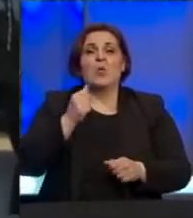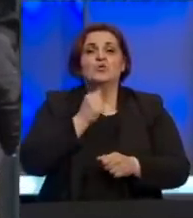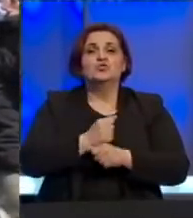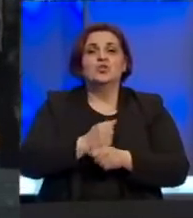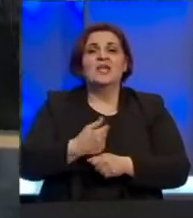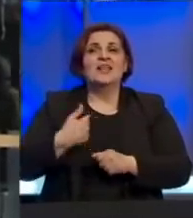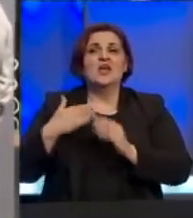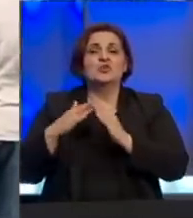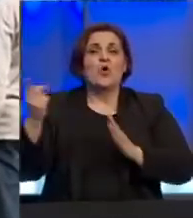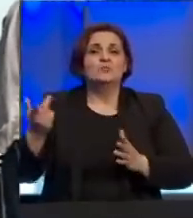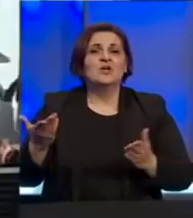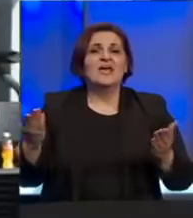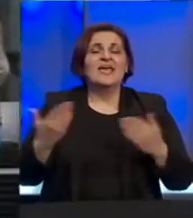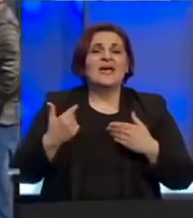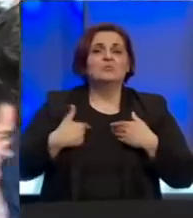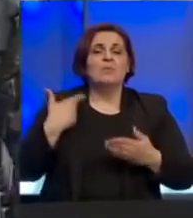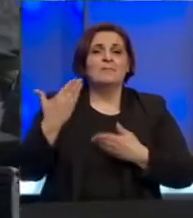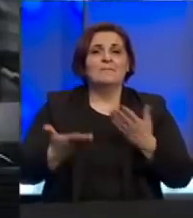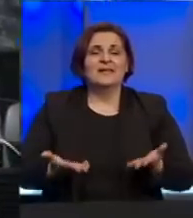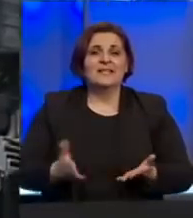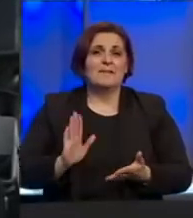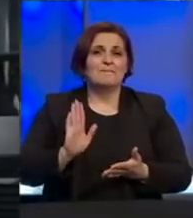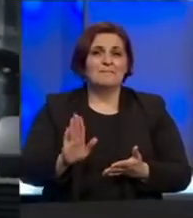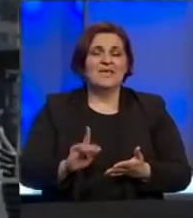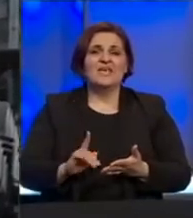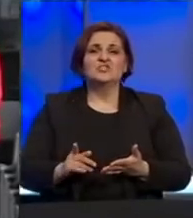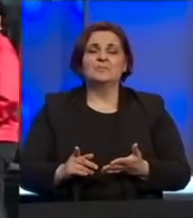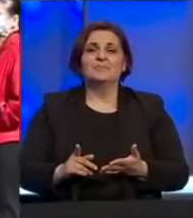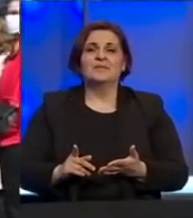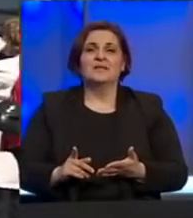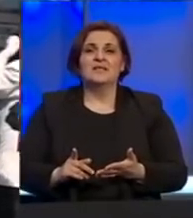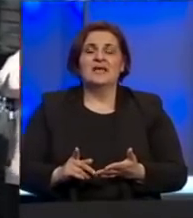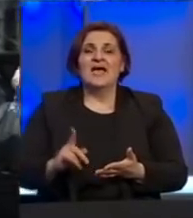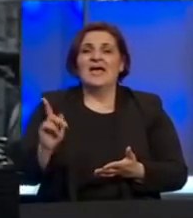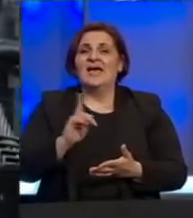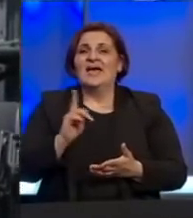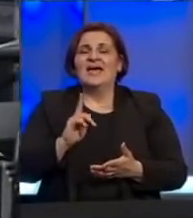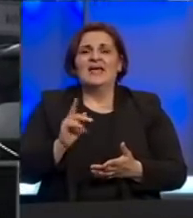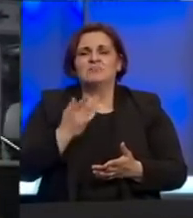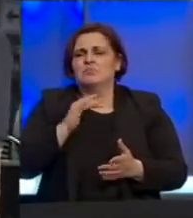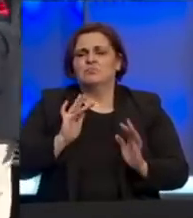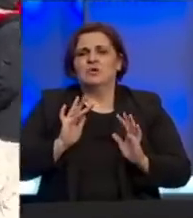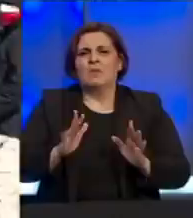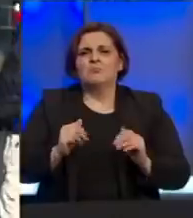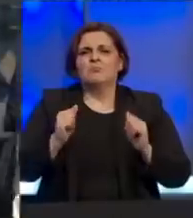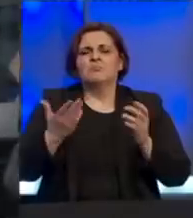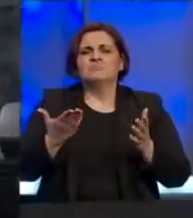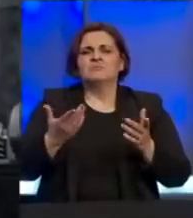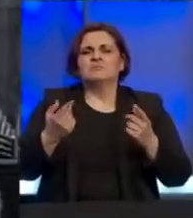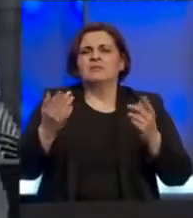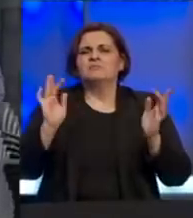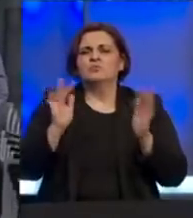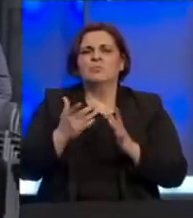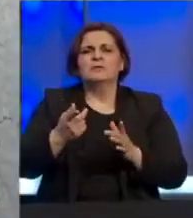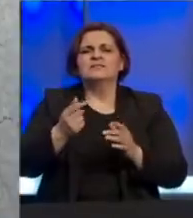naši susjedili kako su mi ih predlagali međutim išlo se na ovaj usiljene zamjeranja sa bankama što čini mi se da